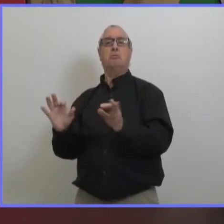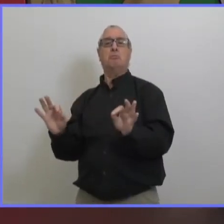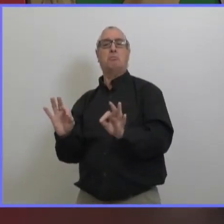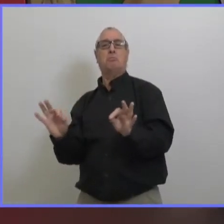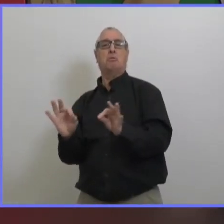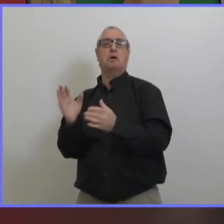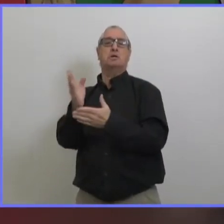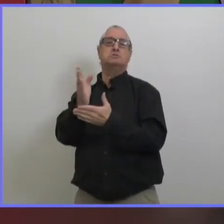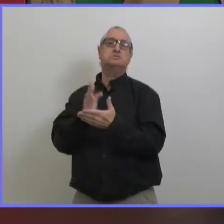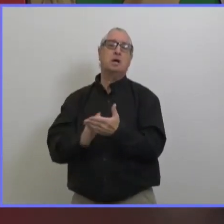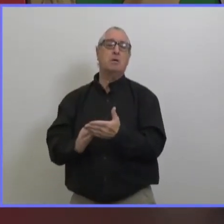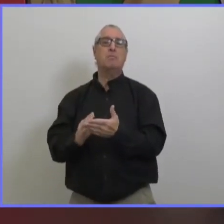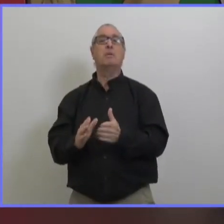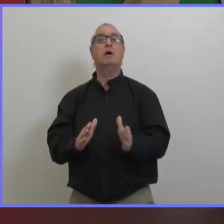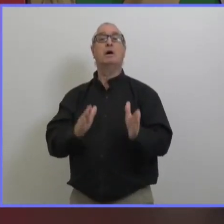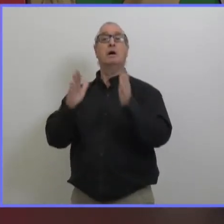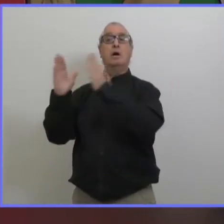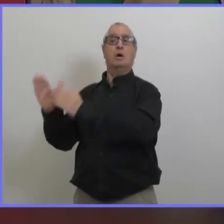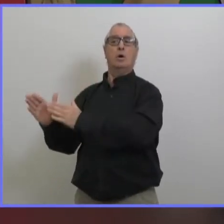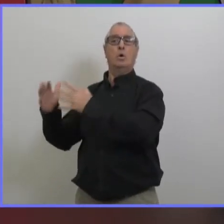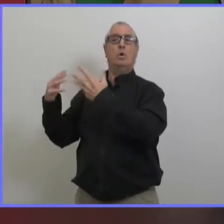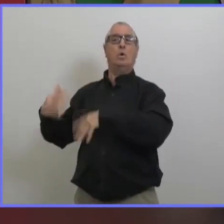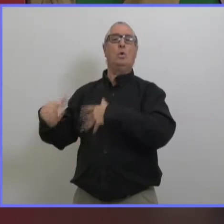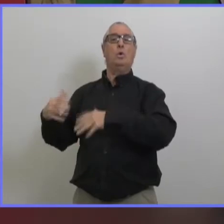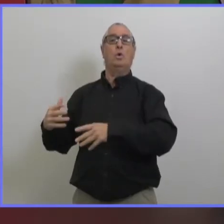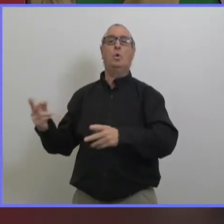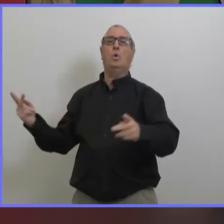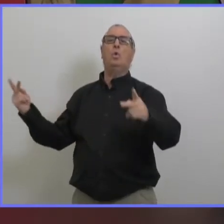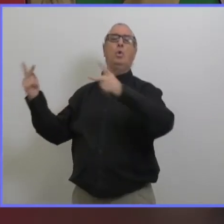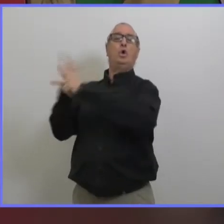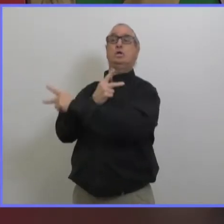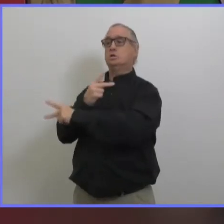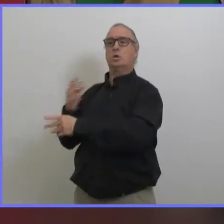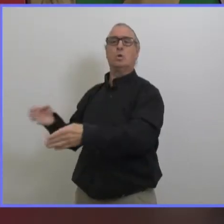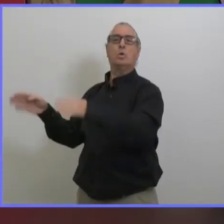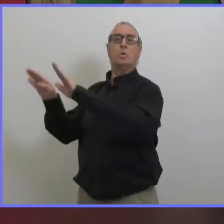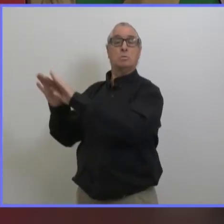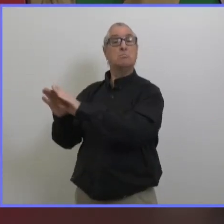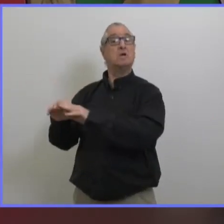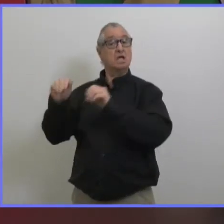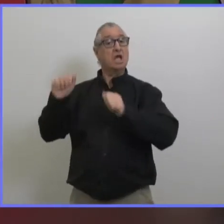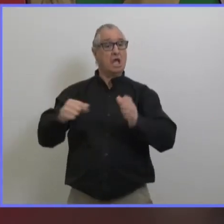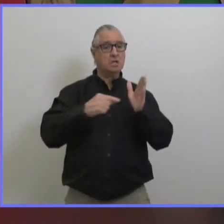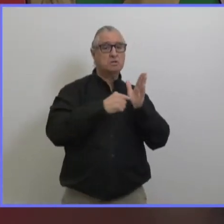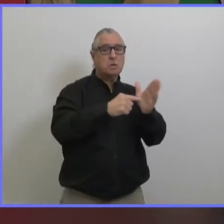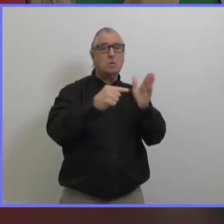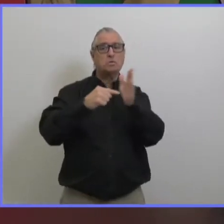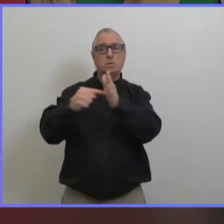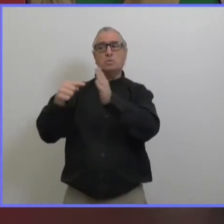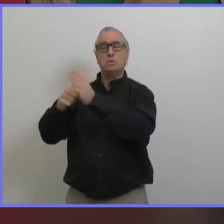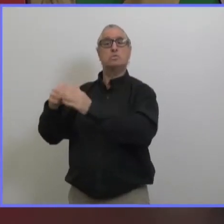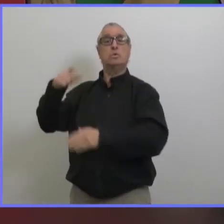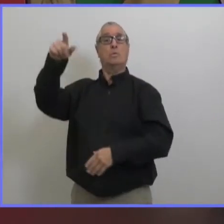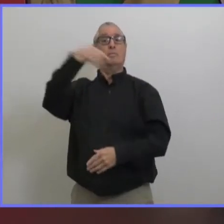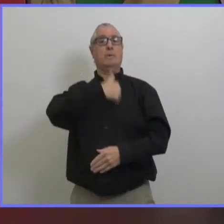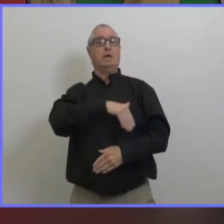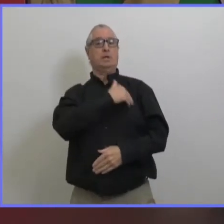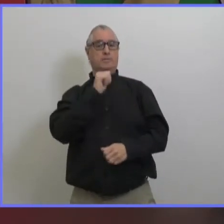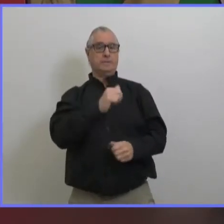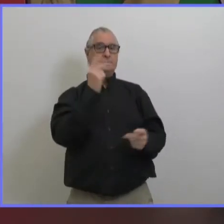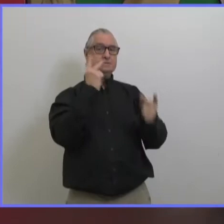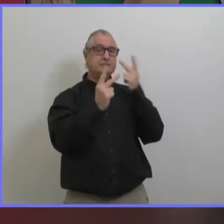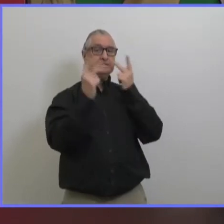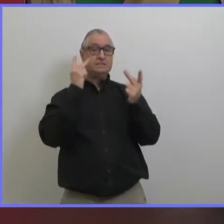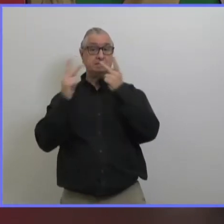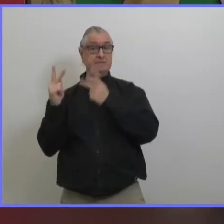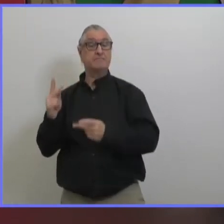je crois que c'est quelque chose qu'on est effectivement en train d'examiner nous pensons que nous espérons nous espérons avoir des données un peu plus régulière au niveau de la